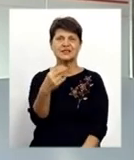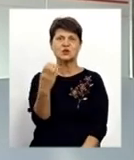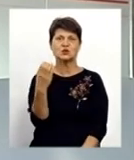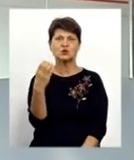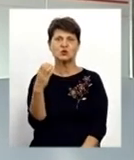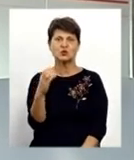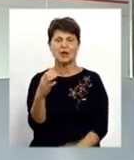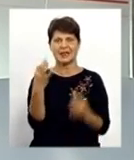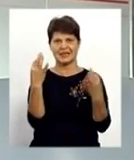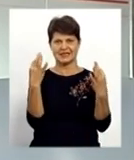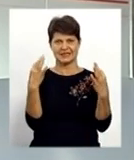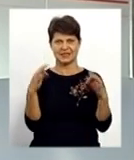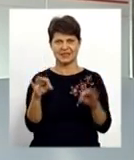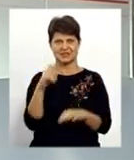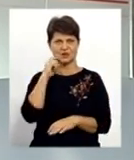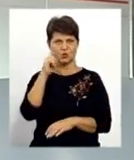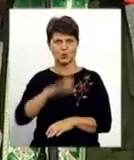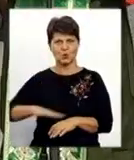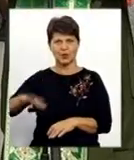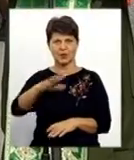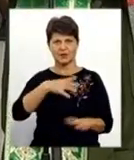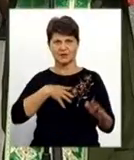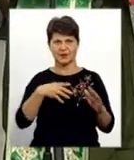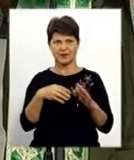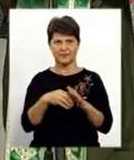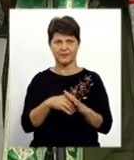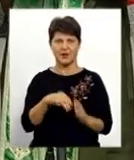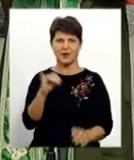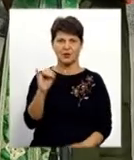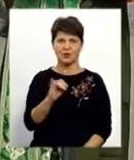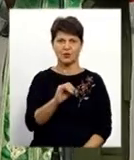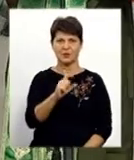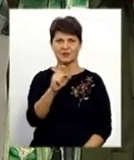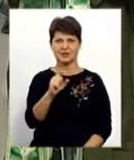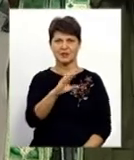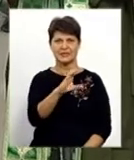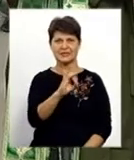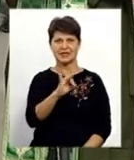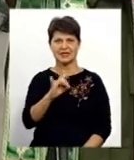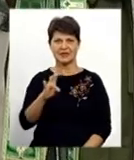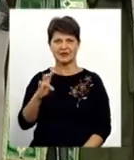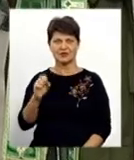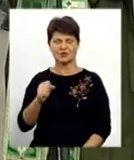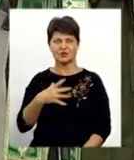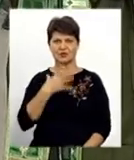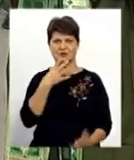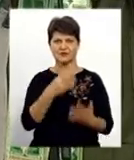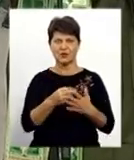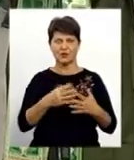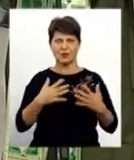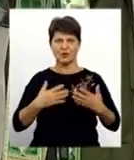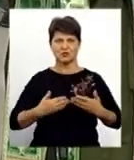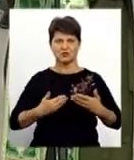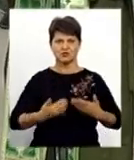за незалежність країни. Юхіма, Захара, Сергія і всіх, що віддали життя своє за волю і незалежність